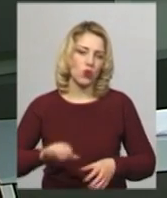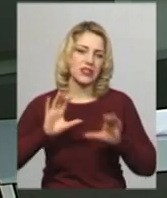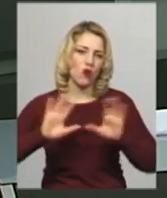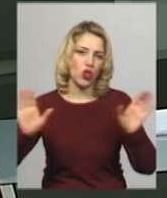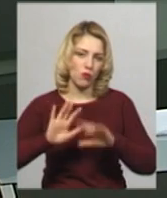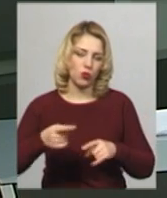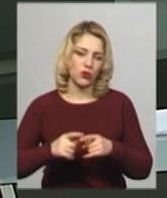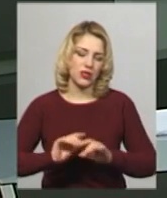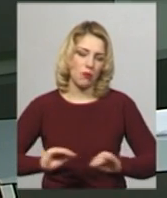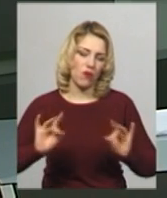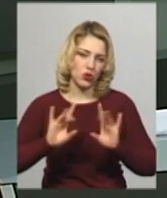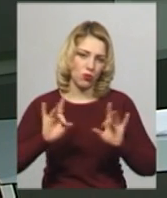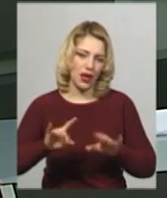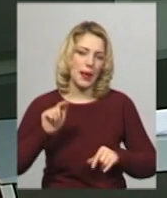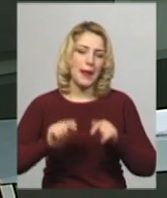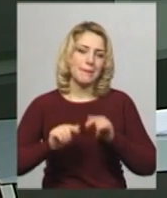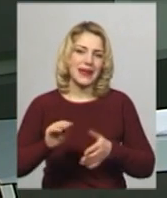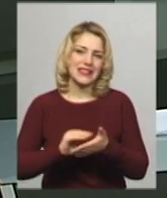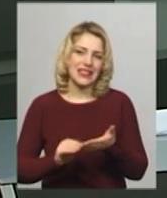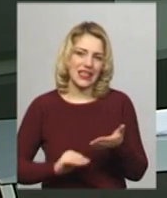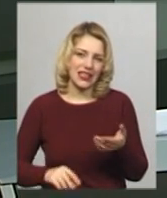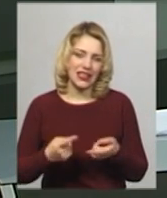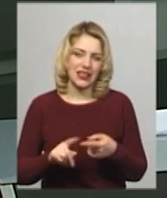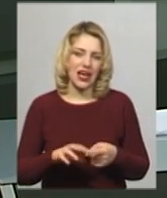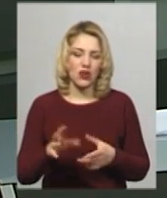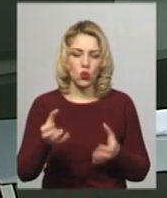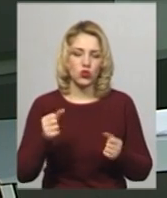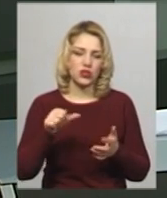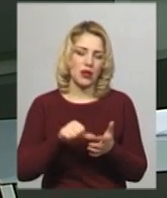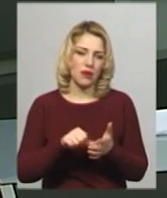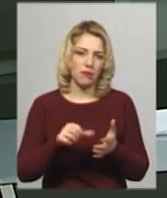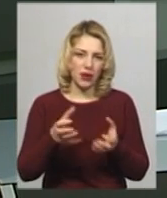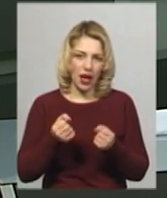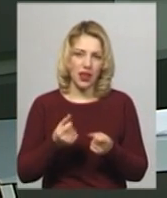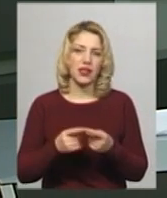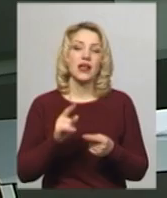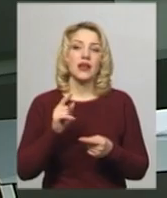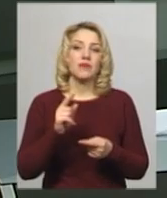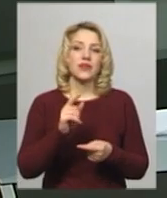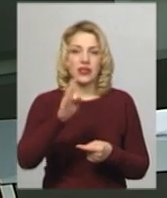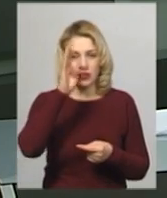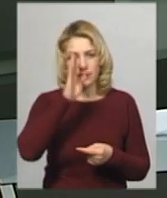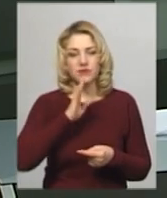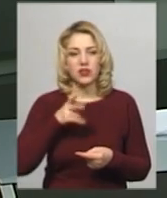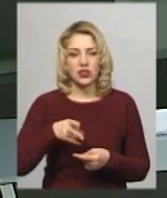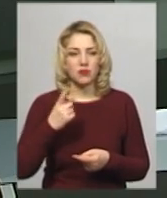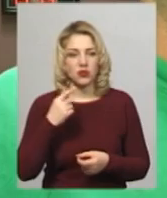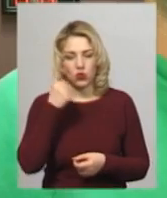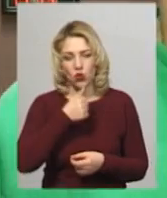повідомляє секретар змагань Борис Приймак. Участь брали юнаки та дівчата 2001 року народження та старші.